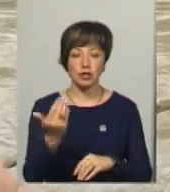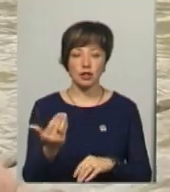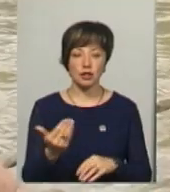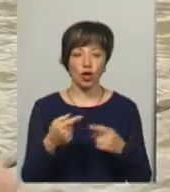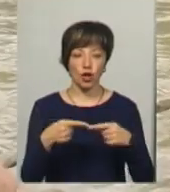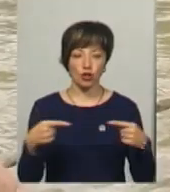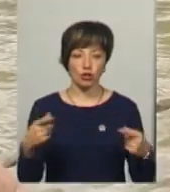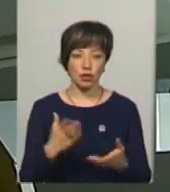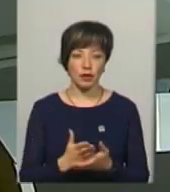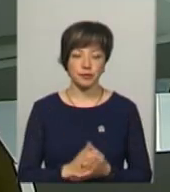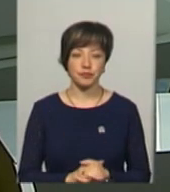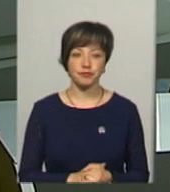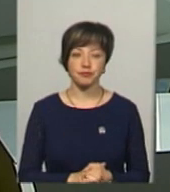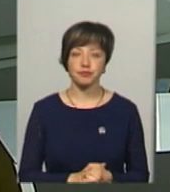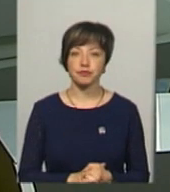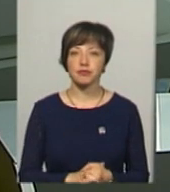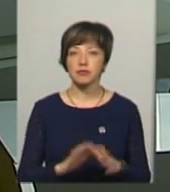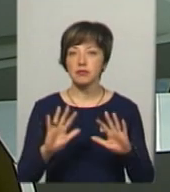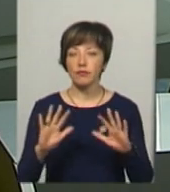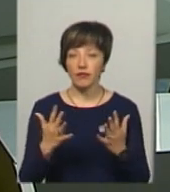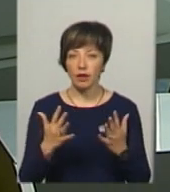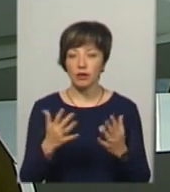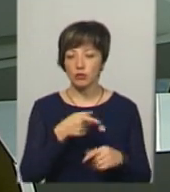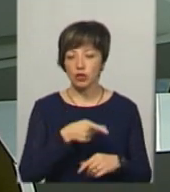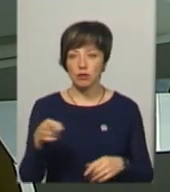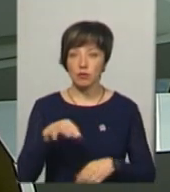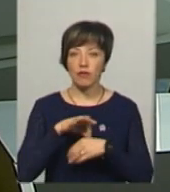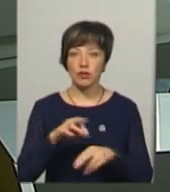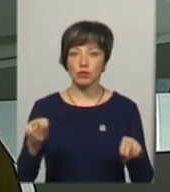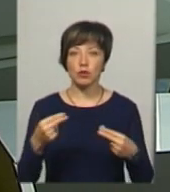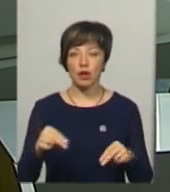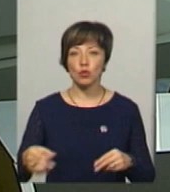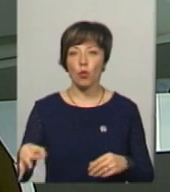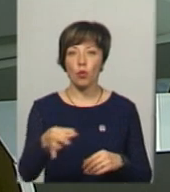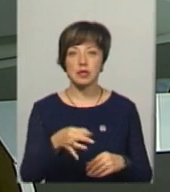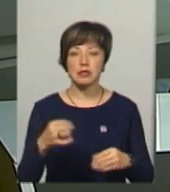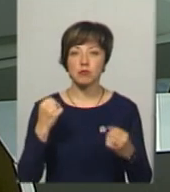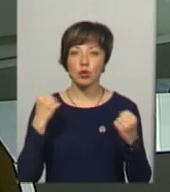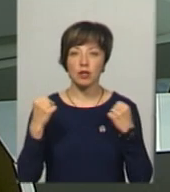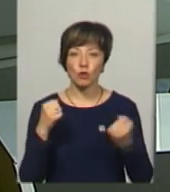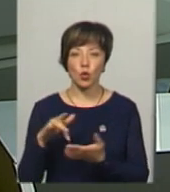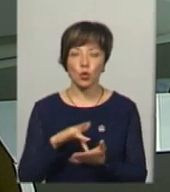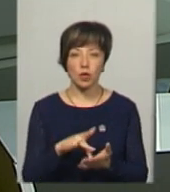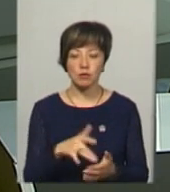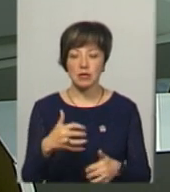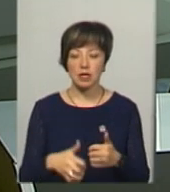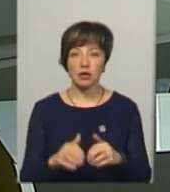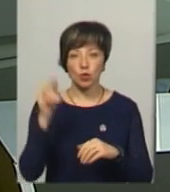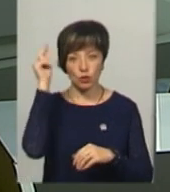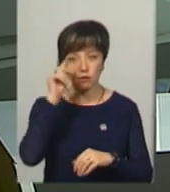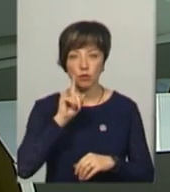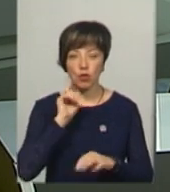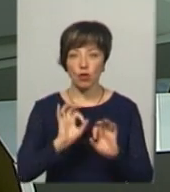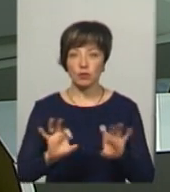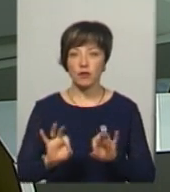речей. Випадок стався під час проведення чемпіонату області зі спортивного туризму серед учнівської молоді,